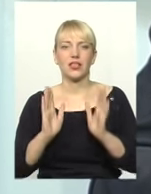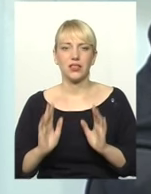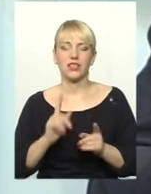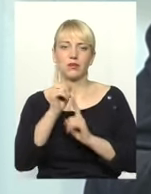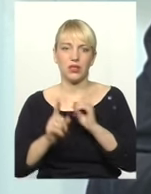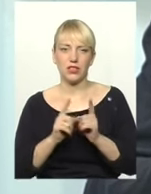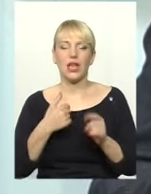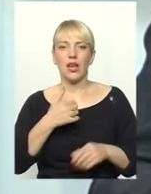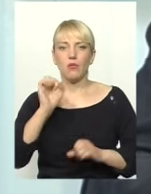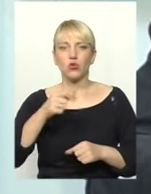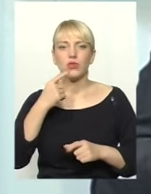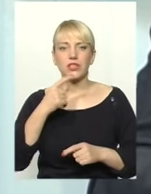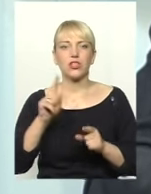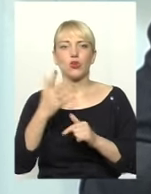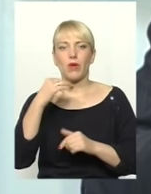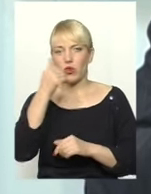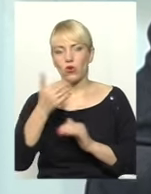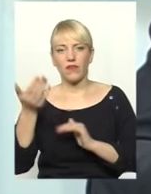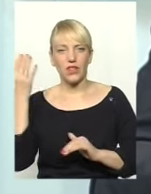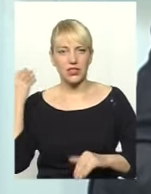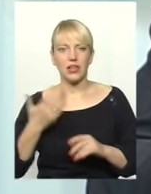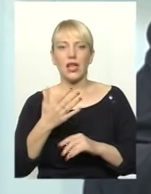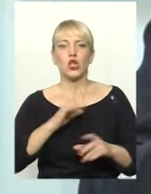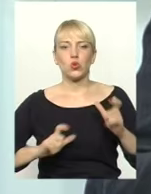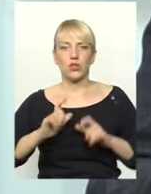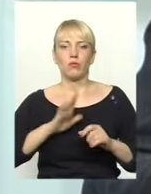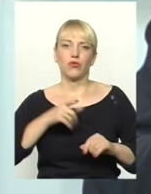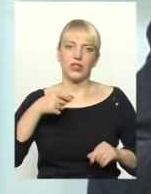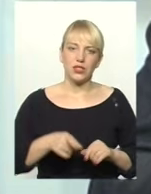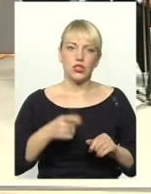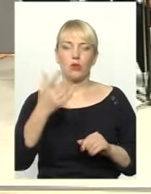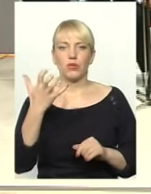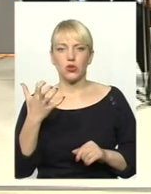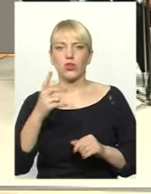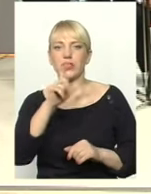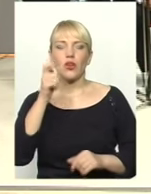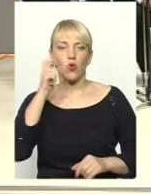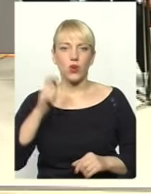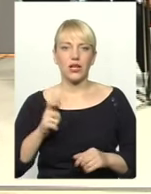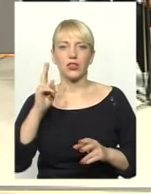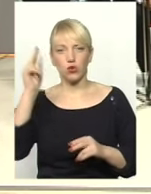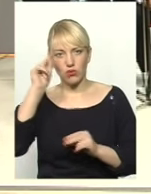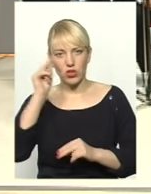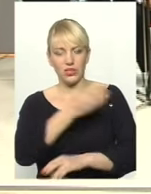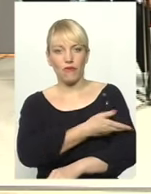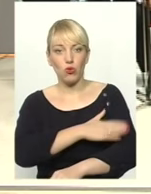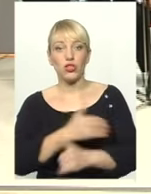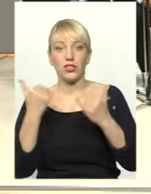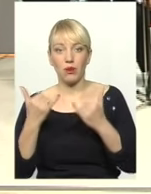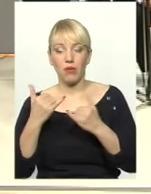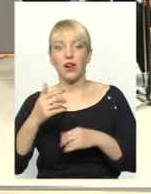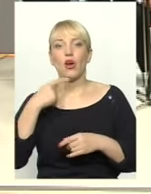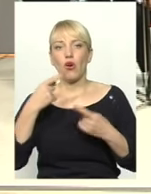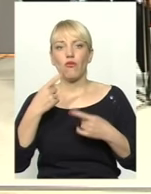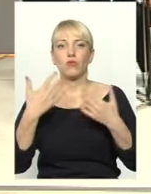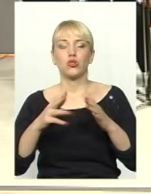Я можу сказати, що 5 років назад студентів було, десь тисяча-півтора тисяча з України вчилися в Польщі. Сьогодні ми вже говоримо